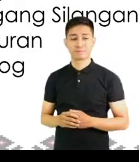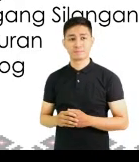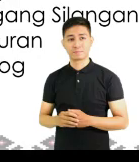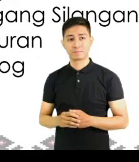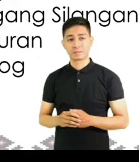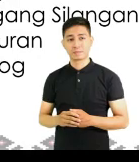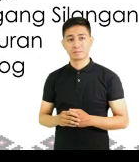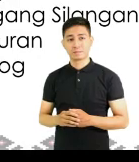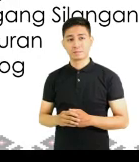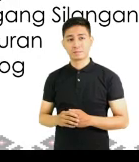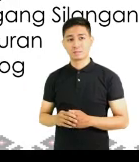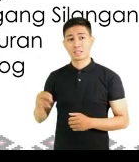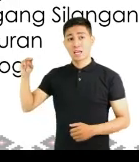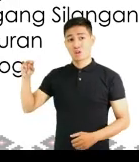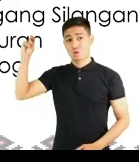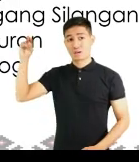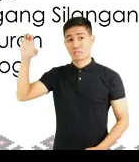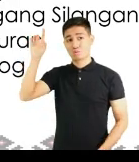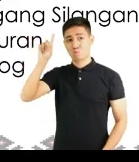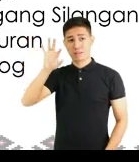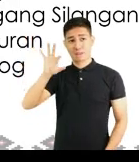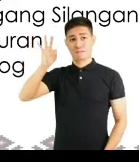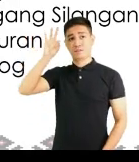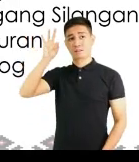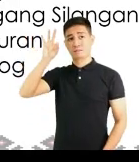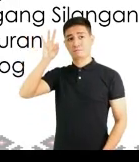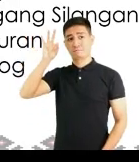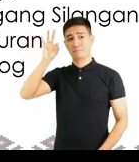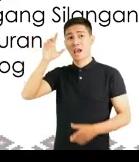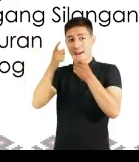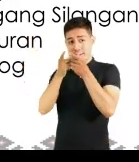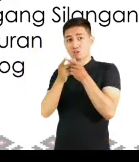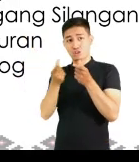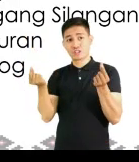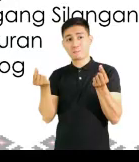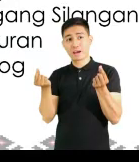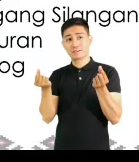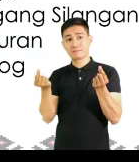Sa gawing hilagang silangan naman, matatagpuan natin ang bansang Japan.